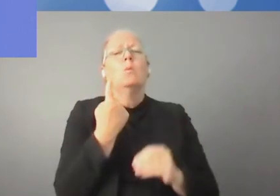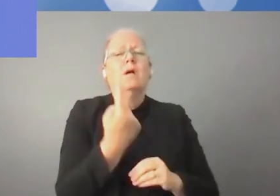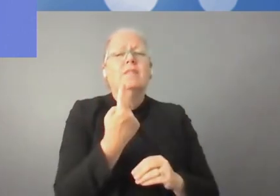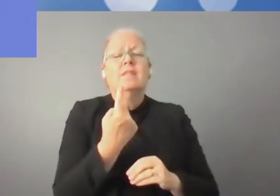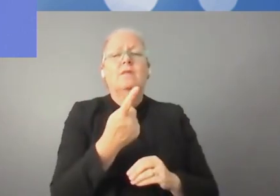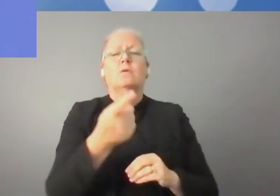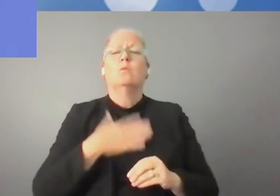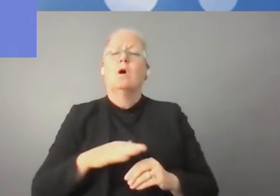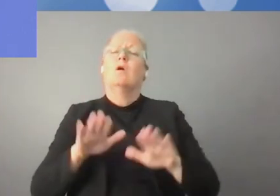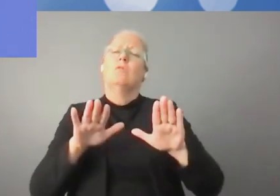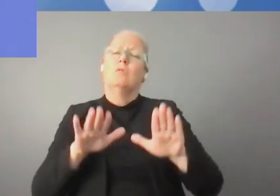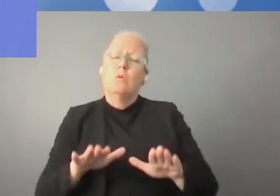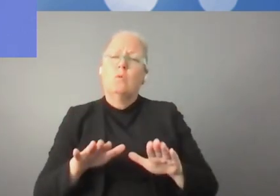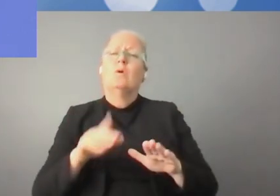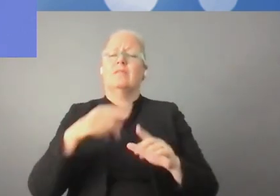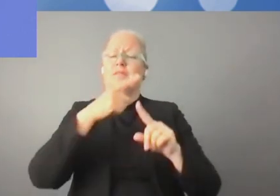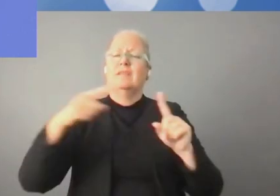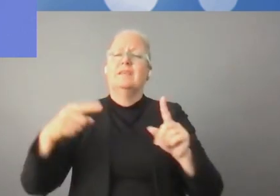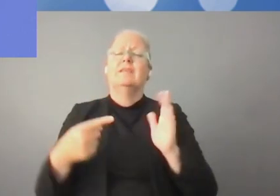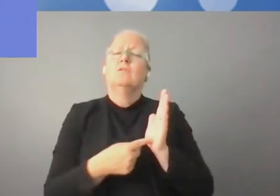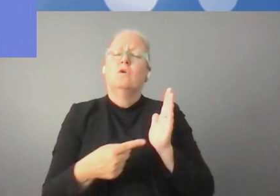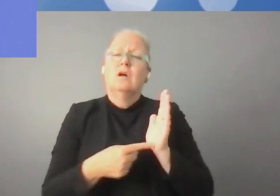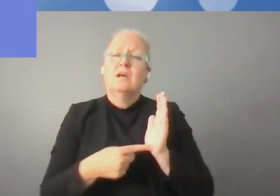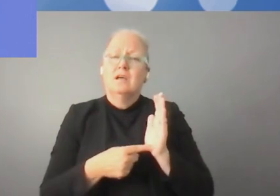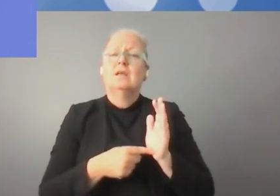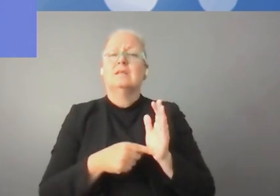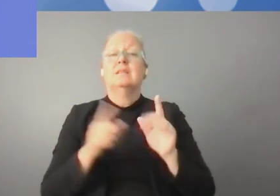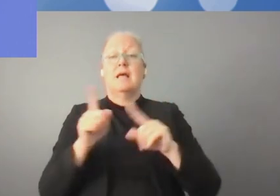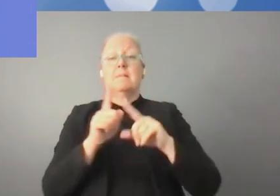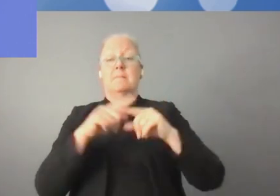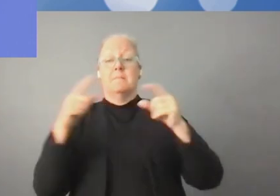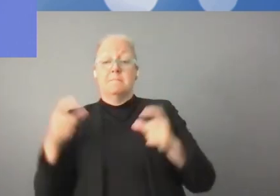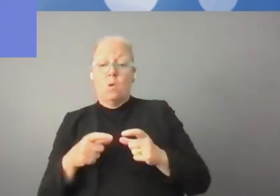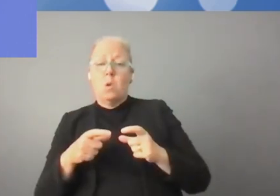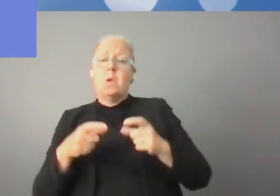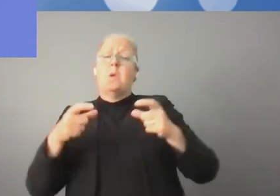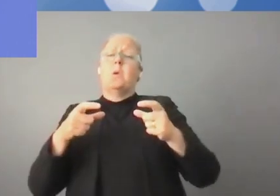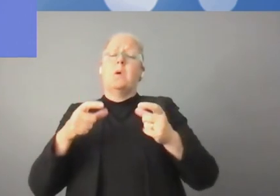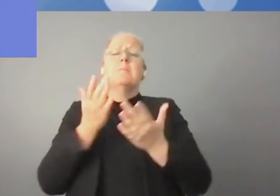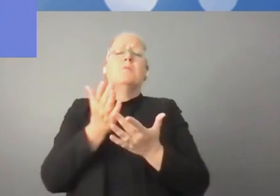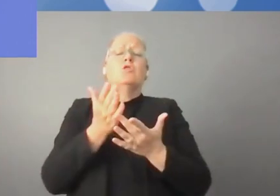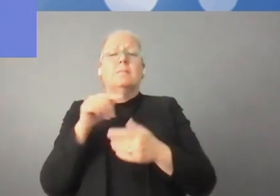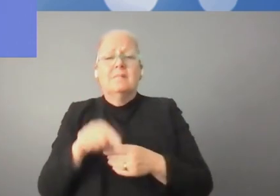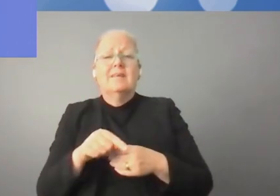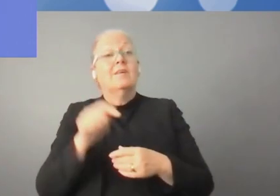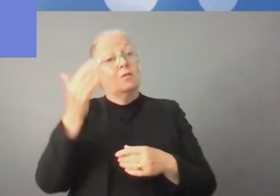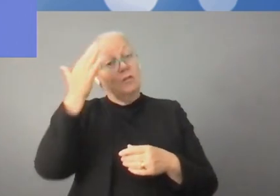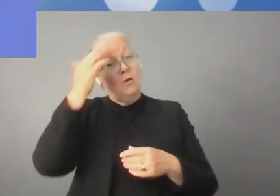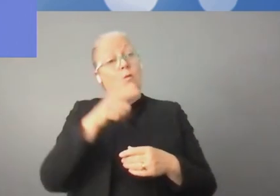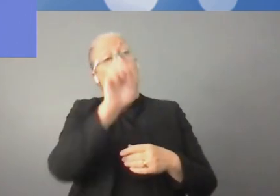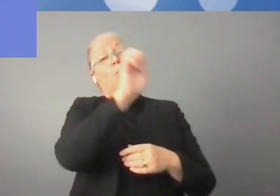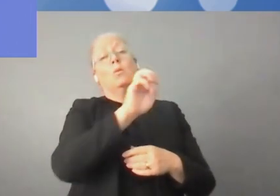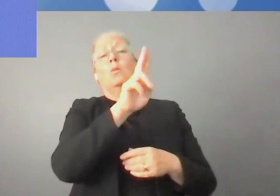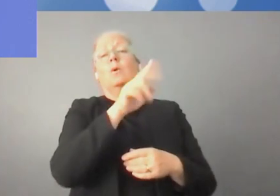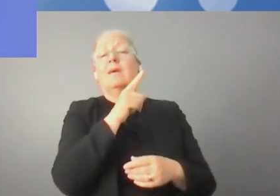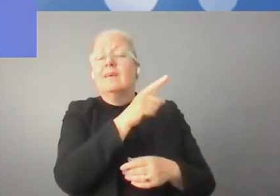J'ai beaucoup aimé votre remarque concernant la mise en œuvre de technologies numériques par les